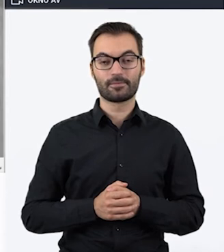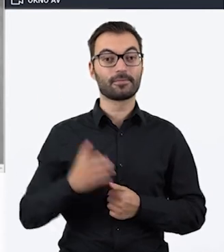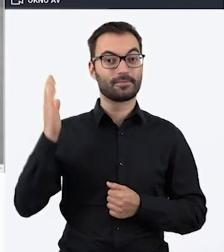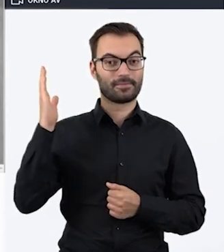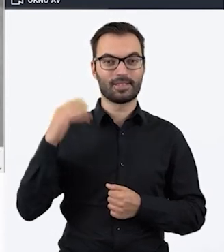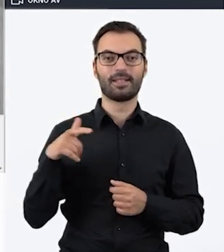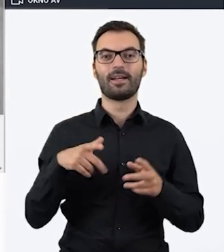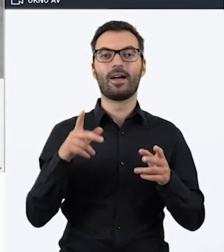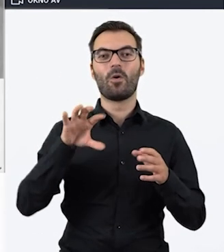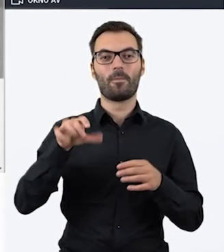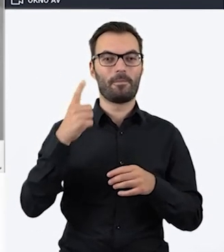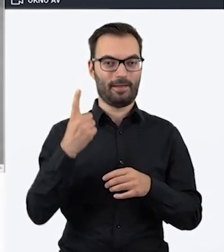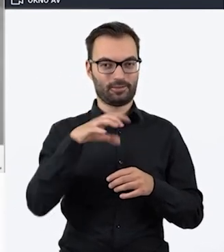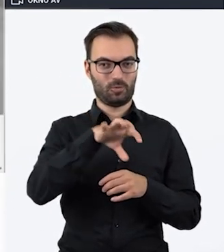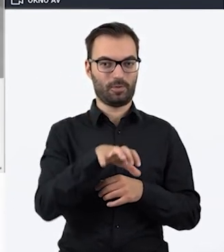była ta sekcja pierwsza.